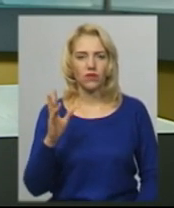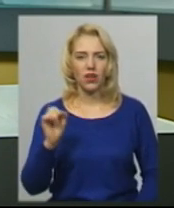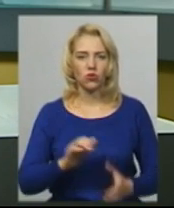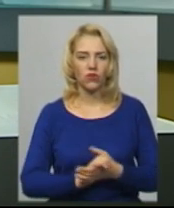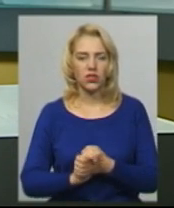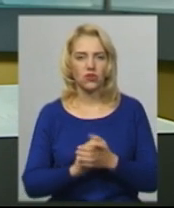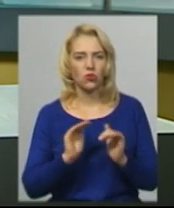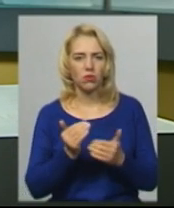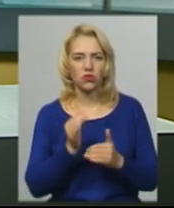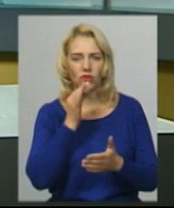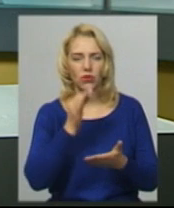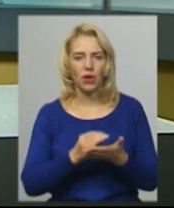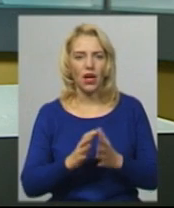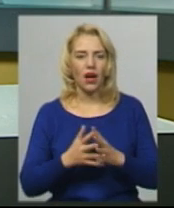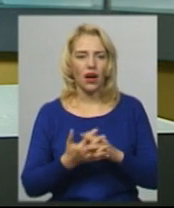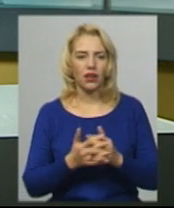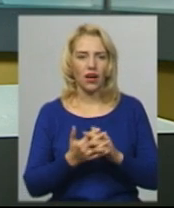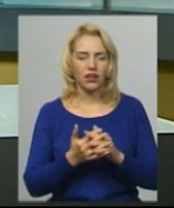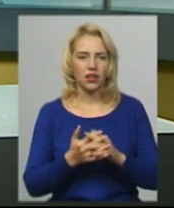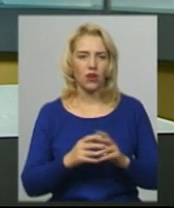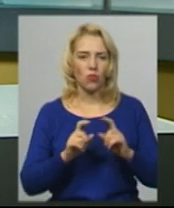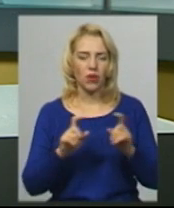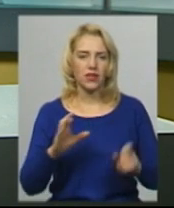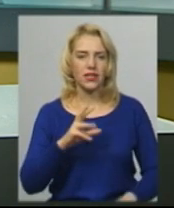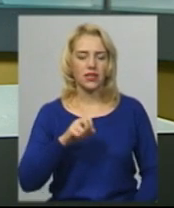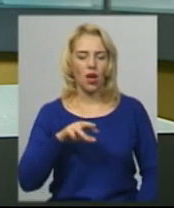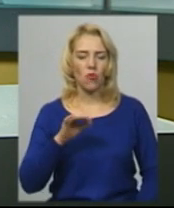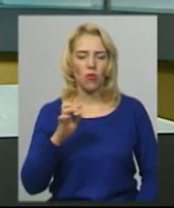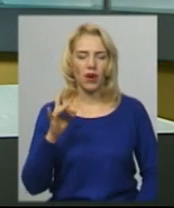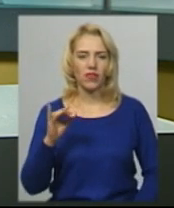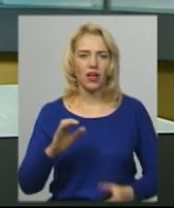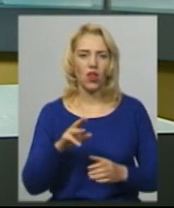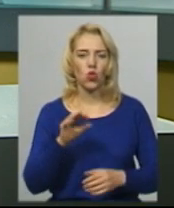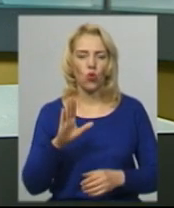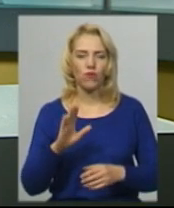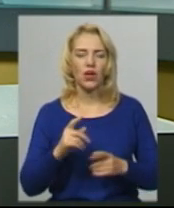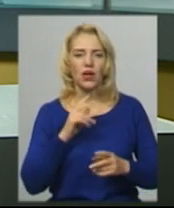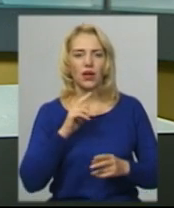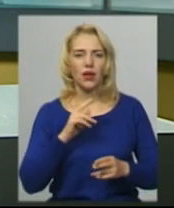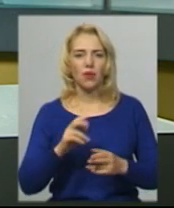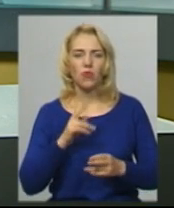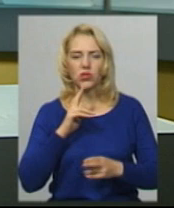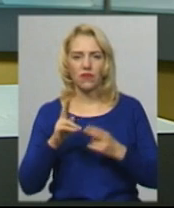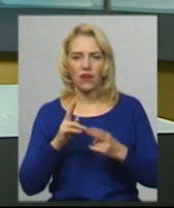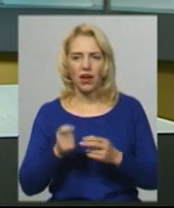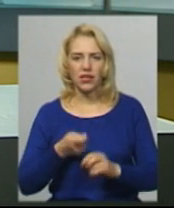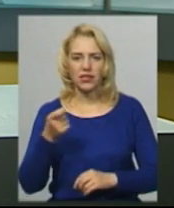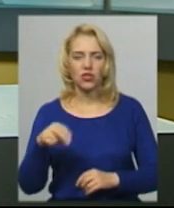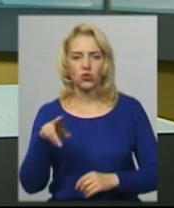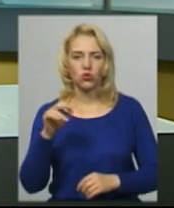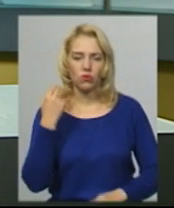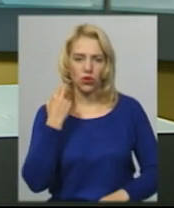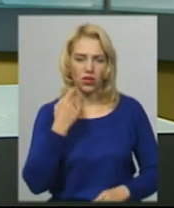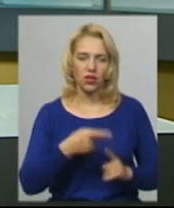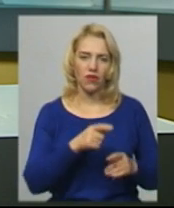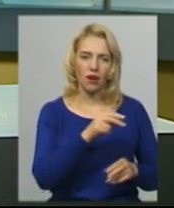відповідальністю аграрна компанія «Самобранка». Нагадаю, ТОВ позивається стосовно боргів. Працівники проскурівки кажуть, жодних